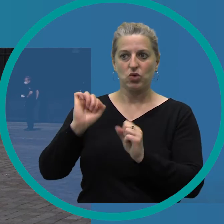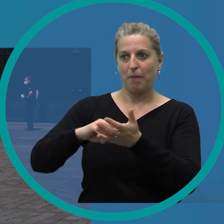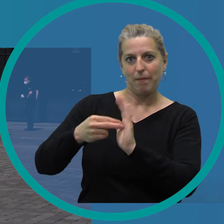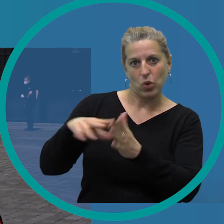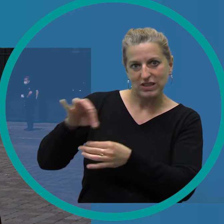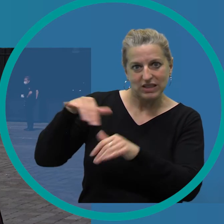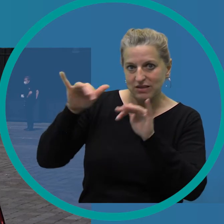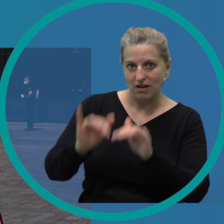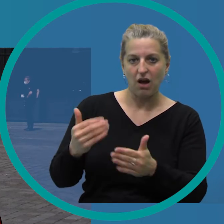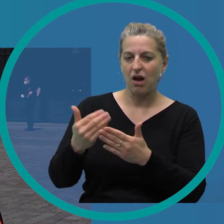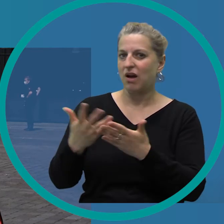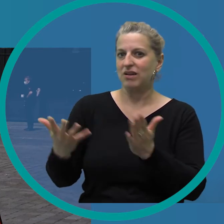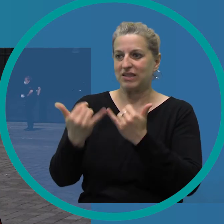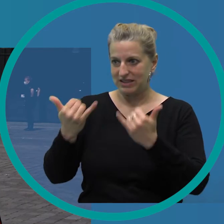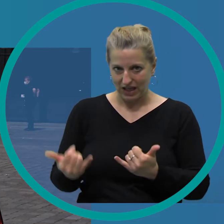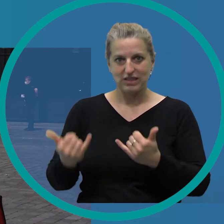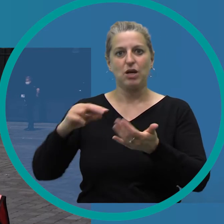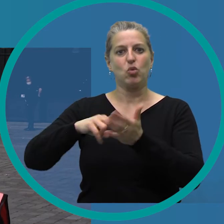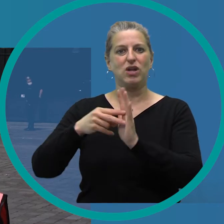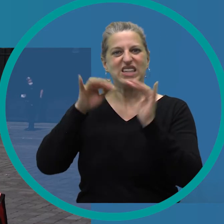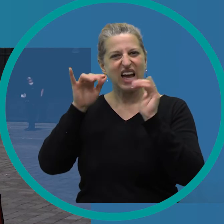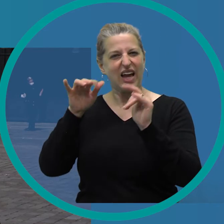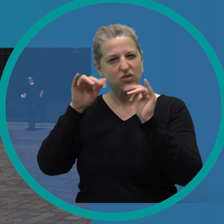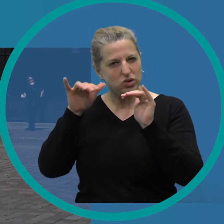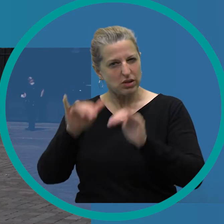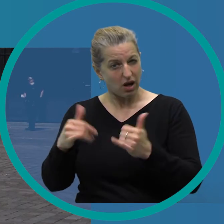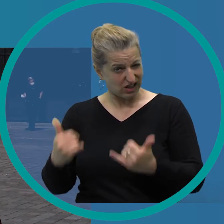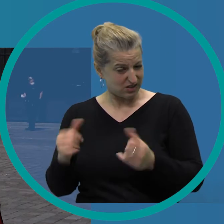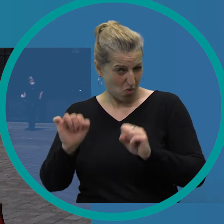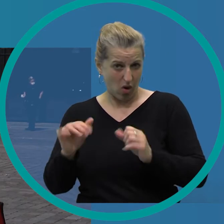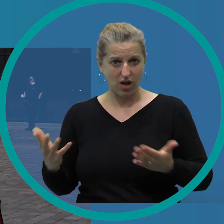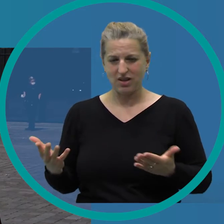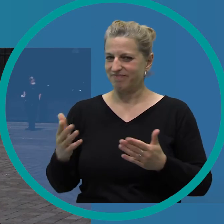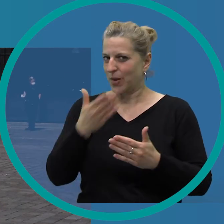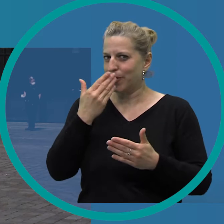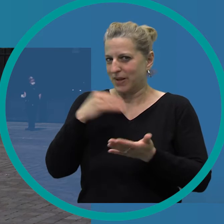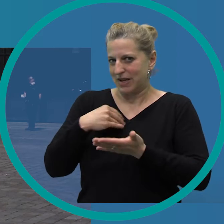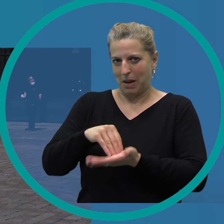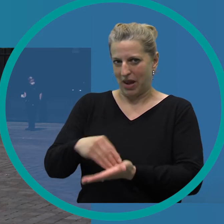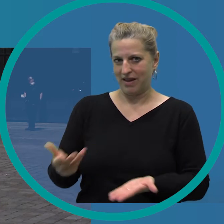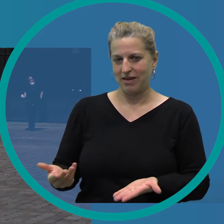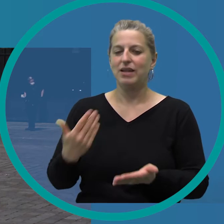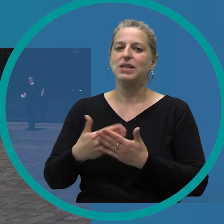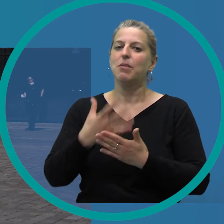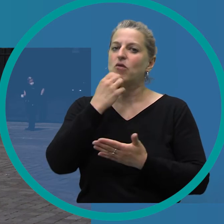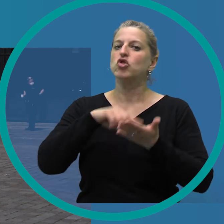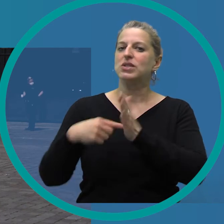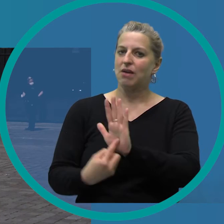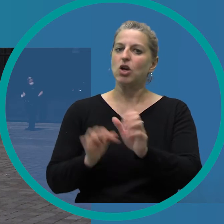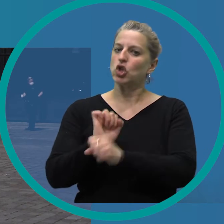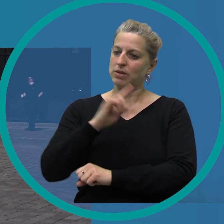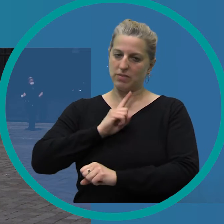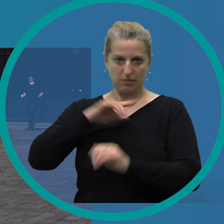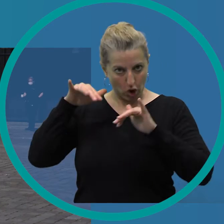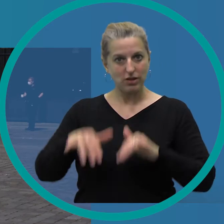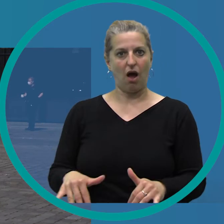in den Hinterzimmern der Lobbyistinnen, die jetzt die Politik beeinflussen können. Und genau deswegen möchten wir zeigen, dass wir eben